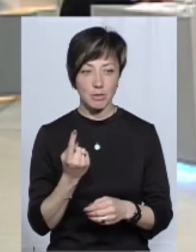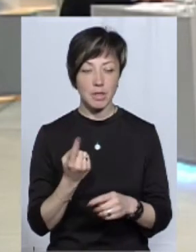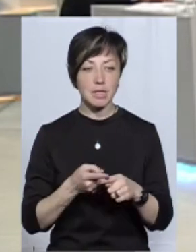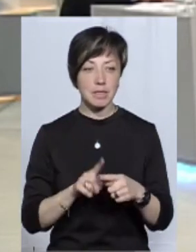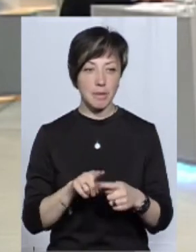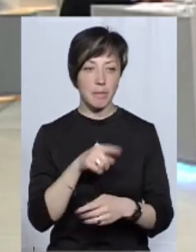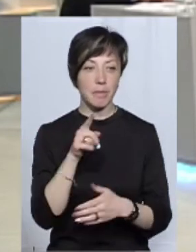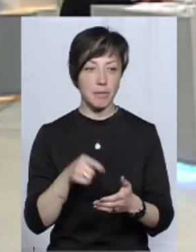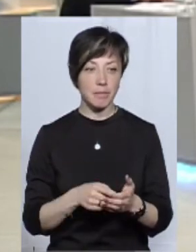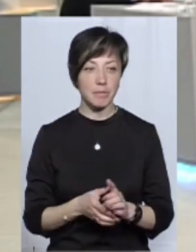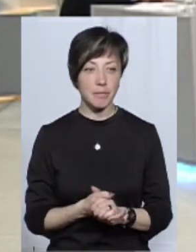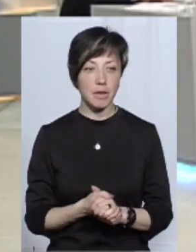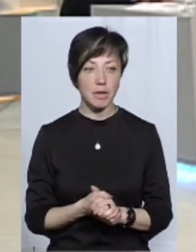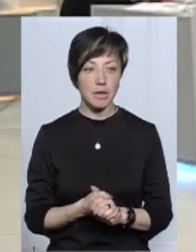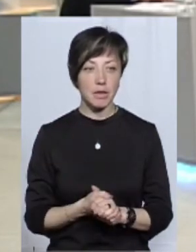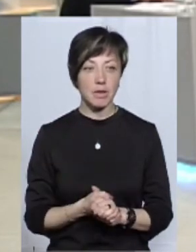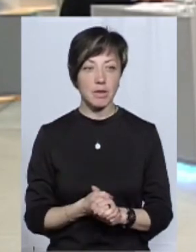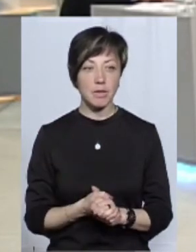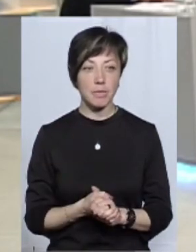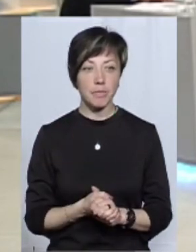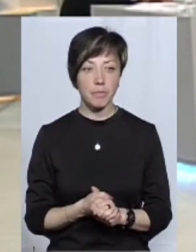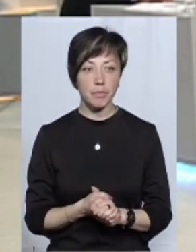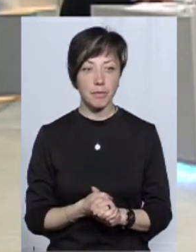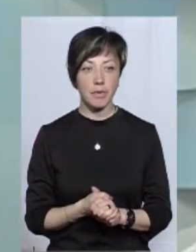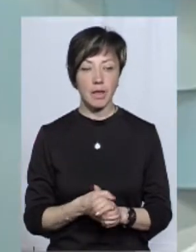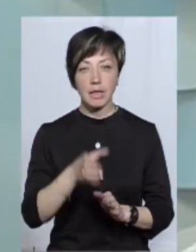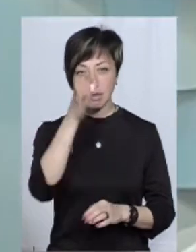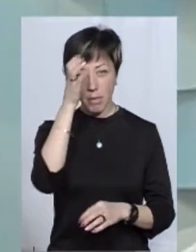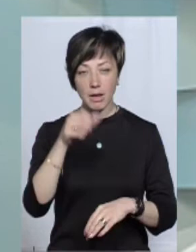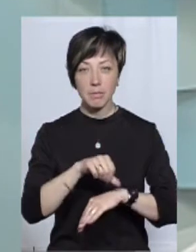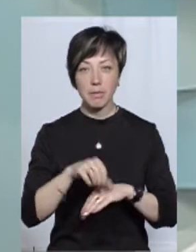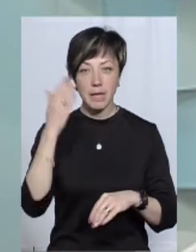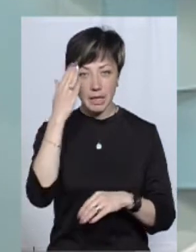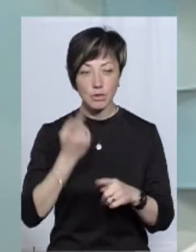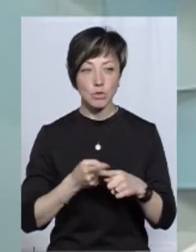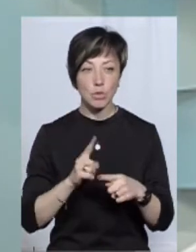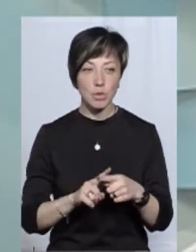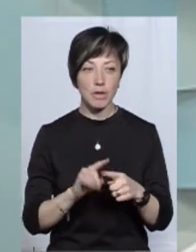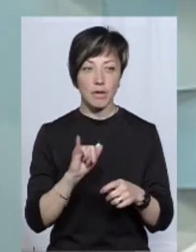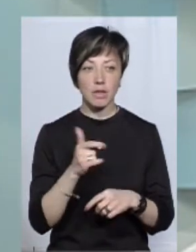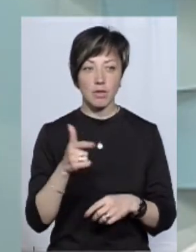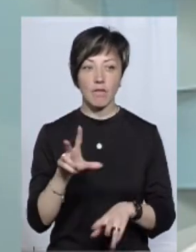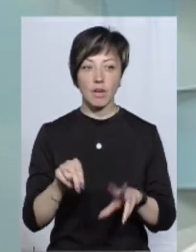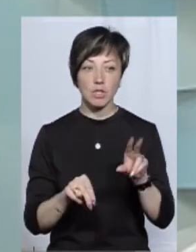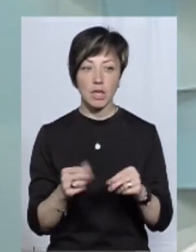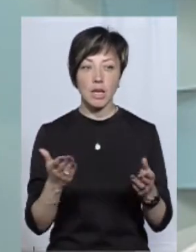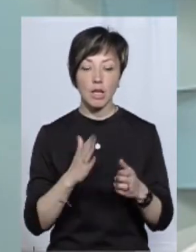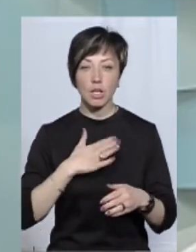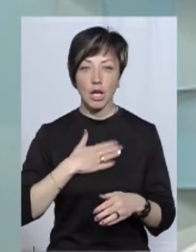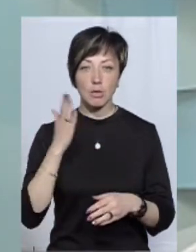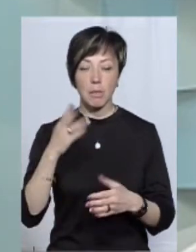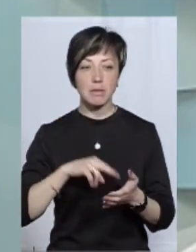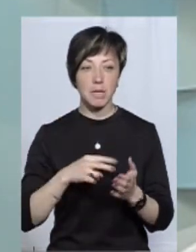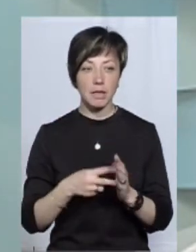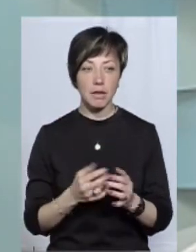Так, оце може бути і питання. Індустрій 4.0, смарт-митниця. Що сьогодні, Іван Григорьович, як ви вважаєте, які наші